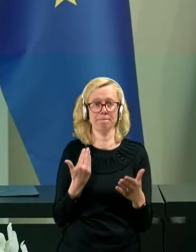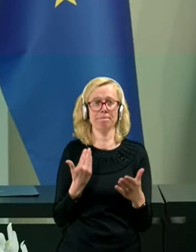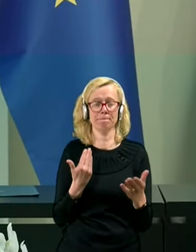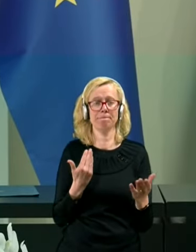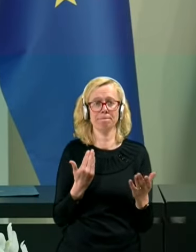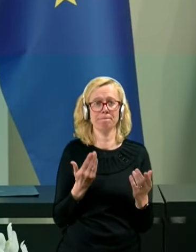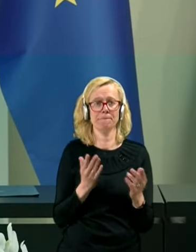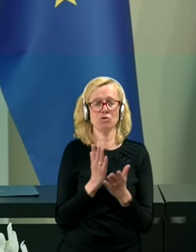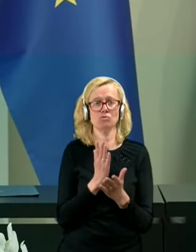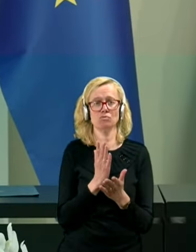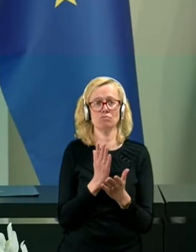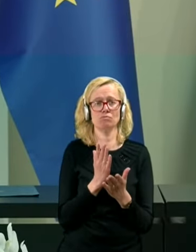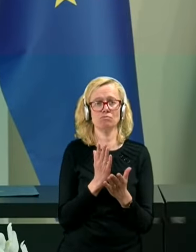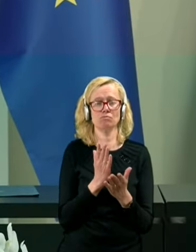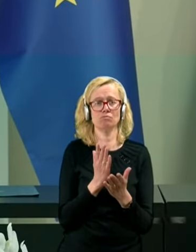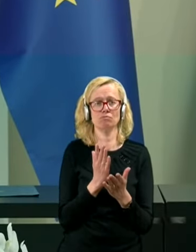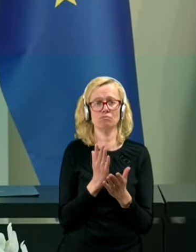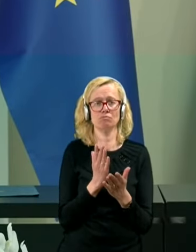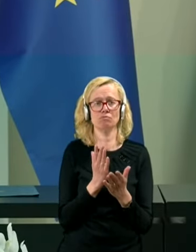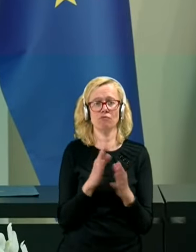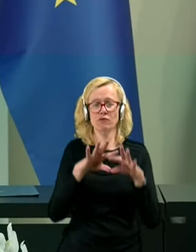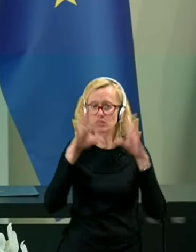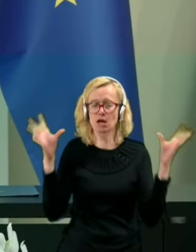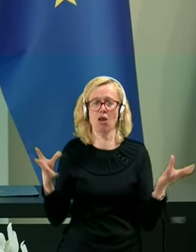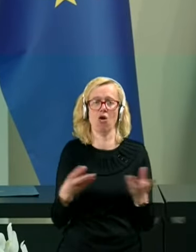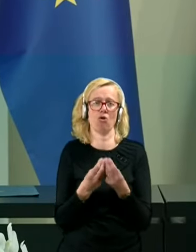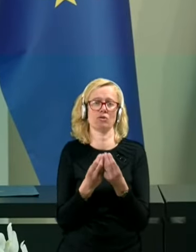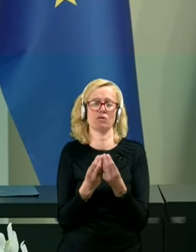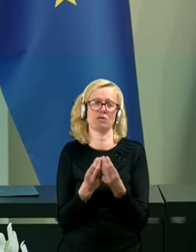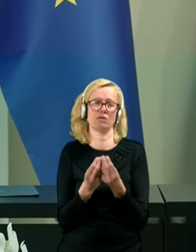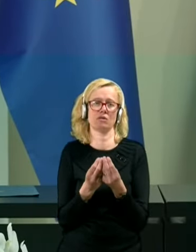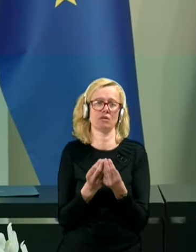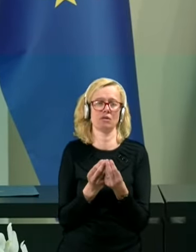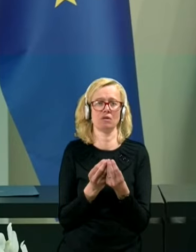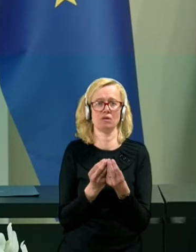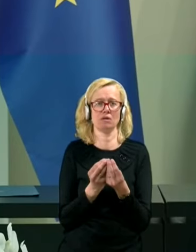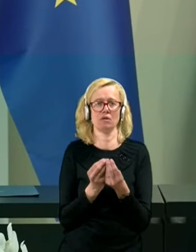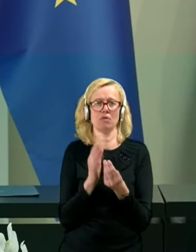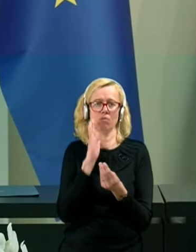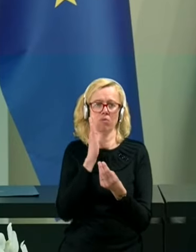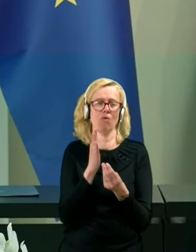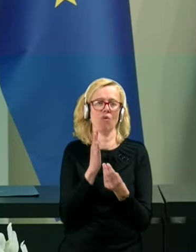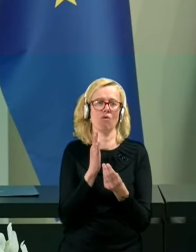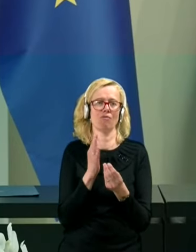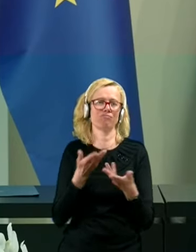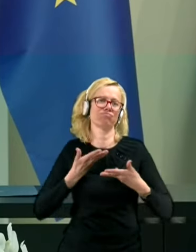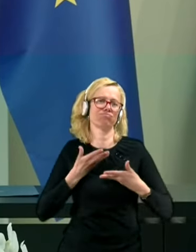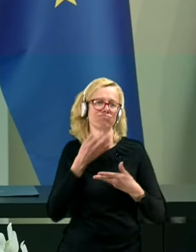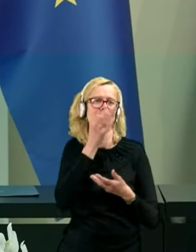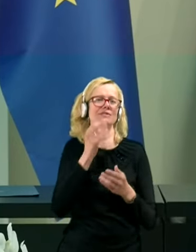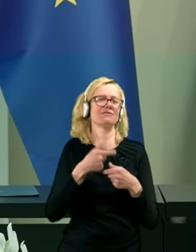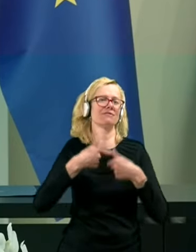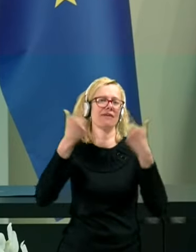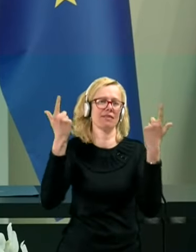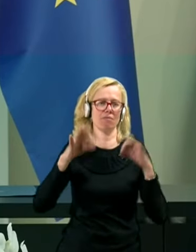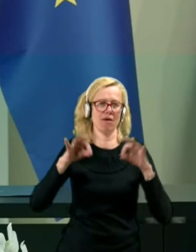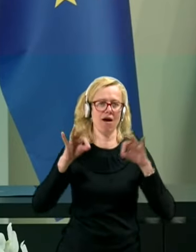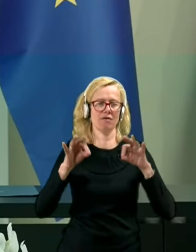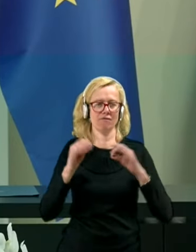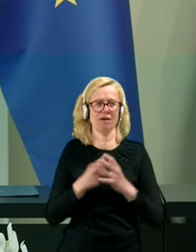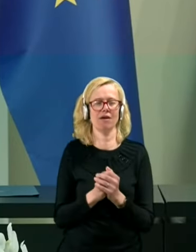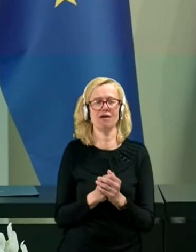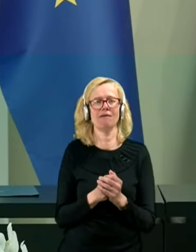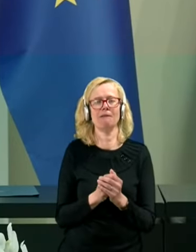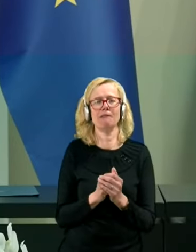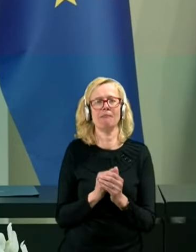celoti, pač bolj svetle barve, ni pa zato nobenih